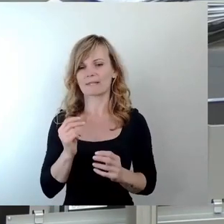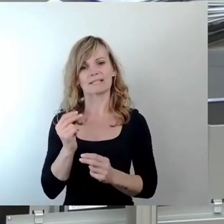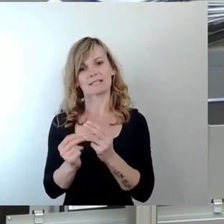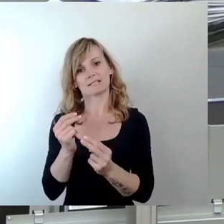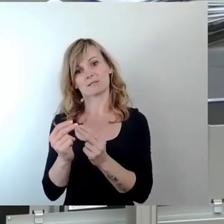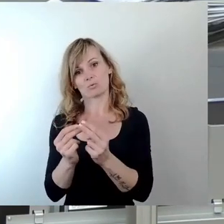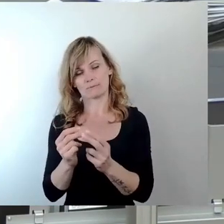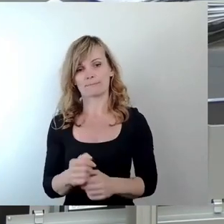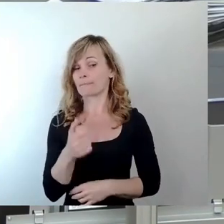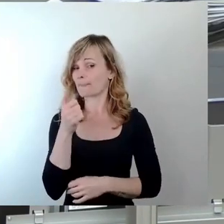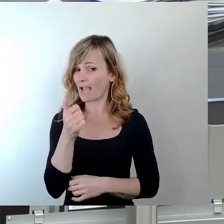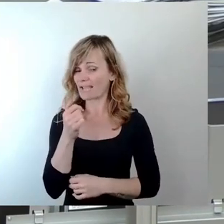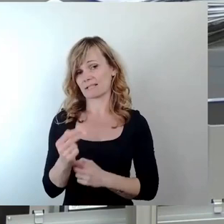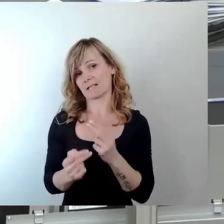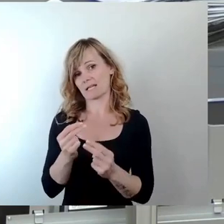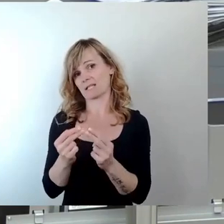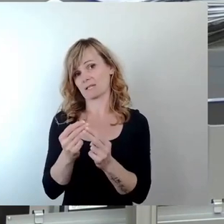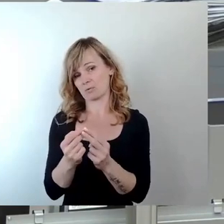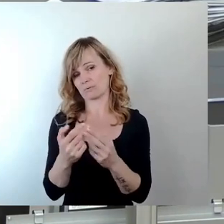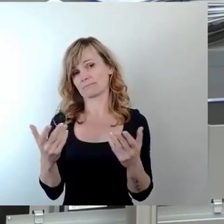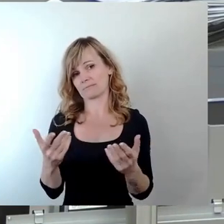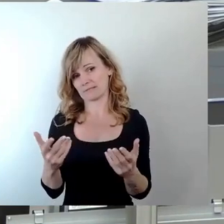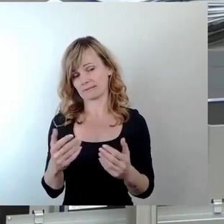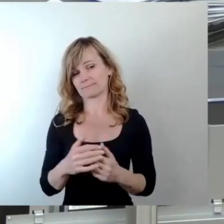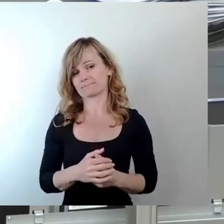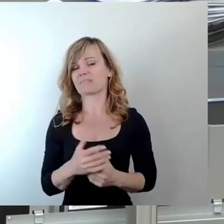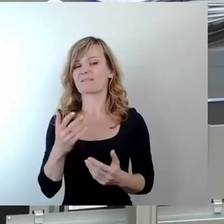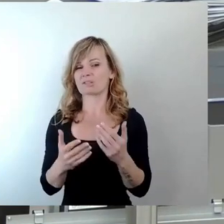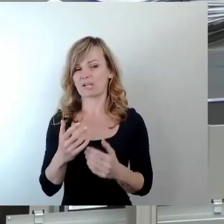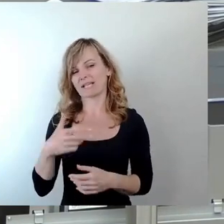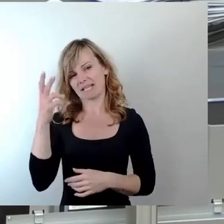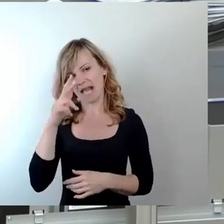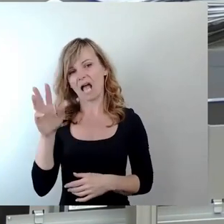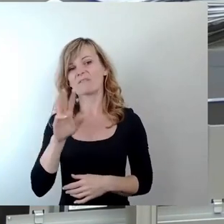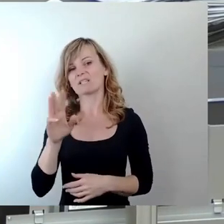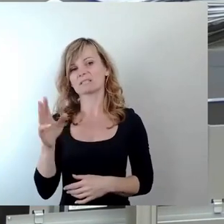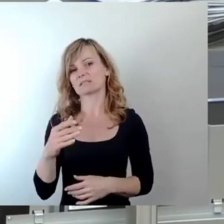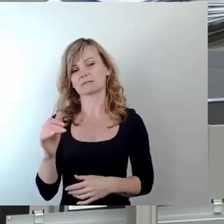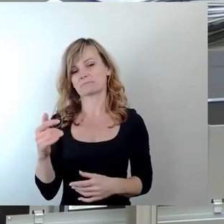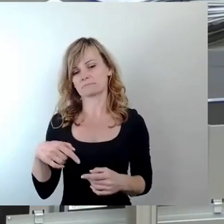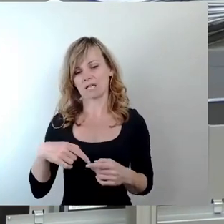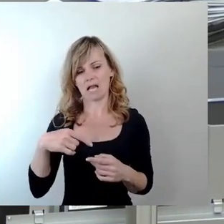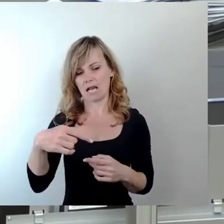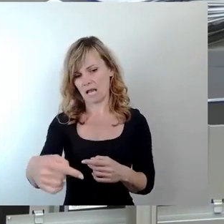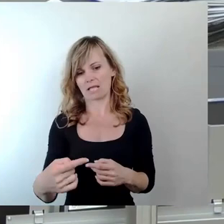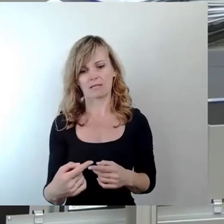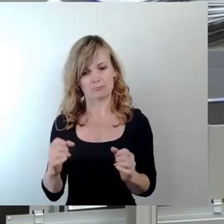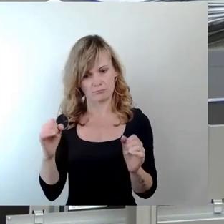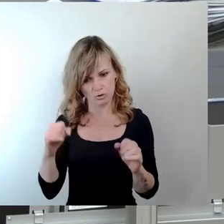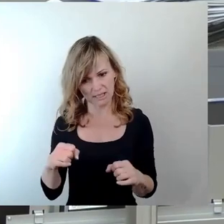Tradition ist, und wahrscheinlich kann Herr Wirz gleich mich sozusagen bestätigen oder